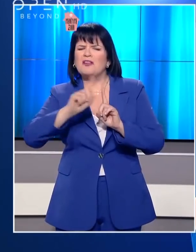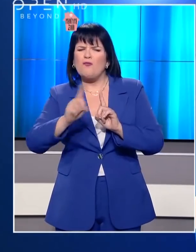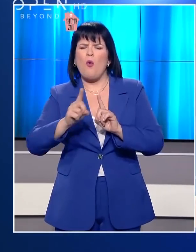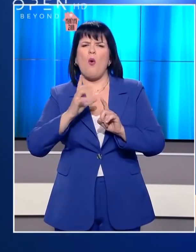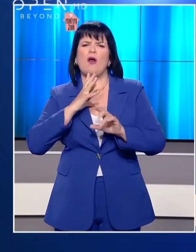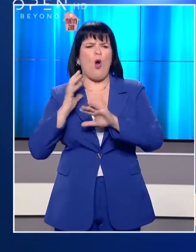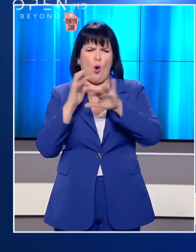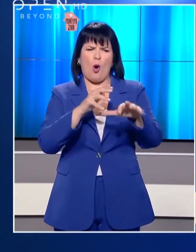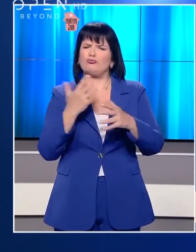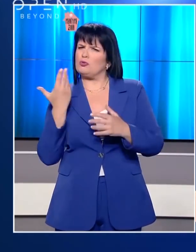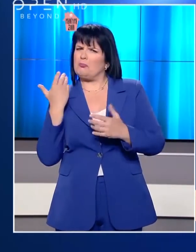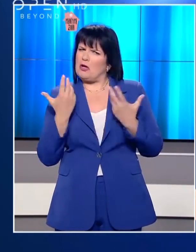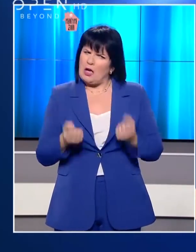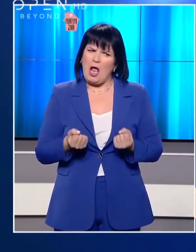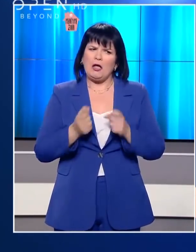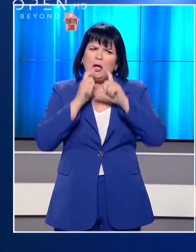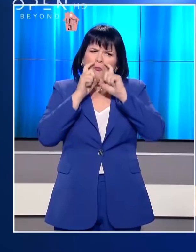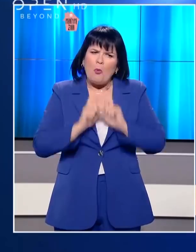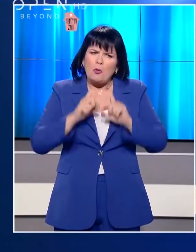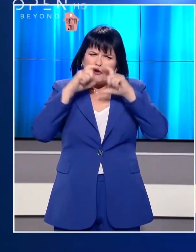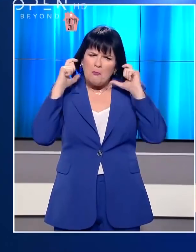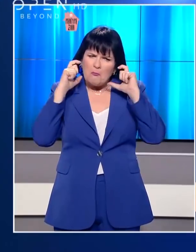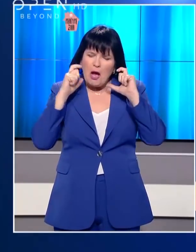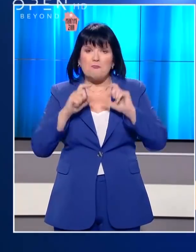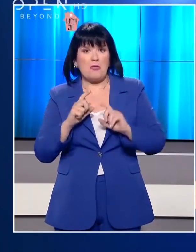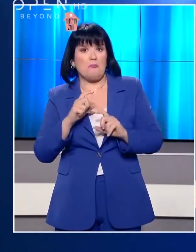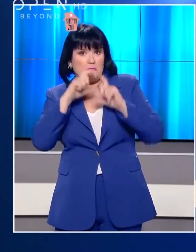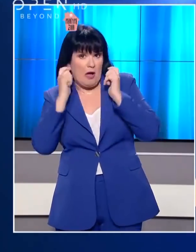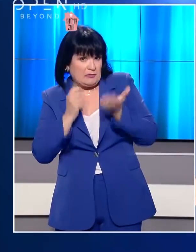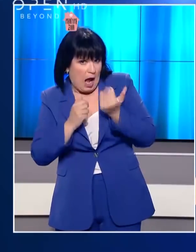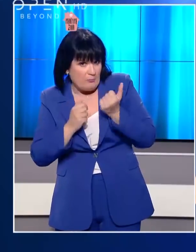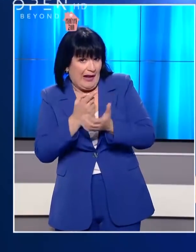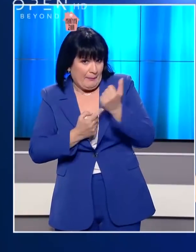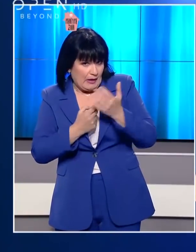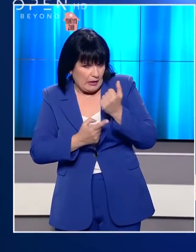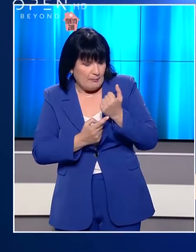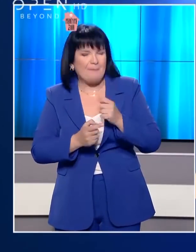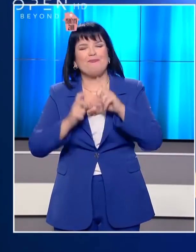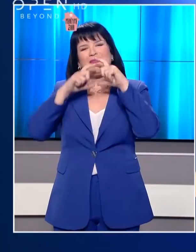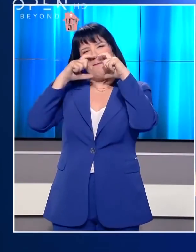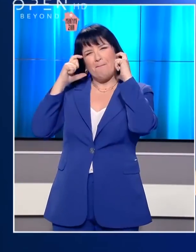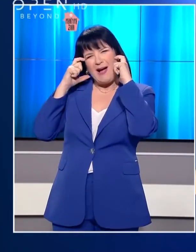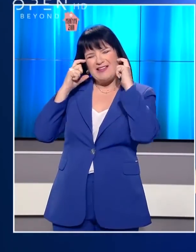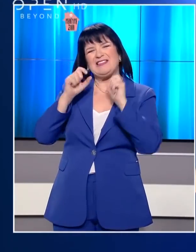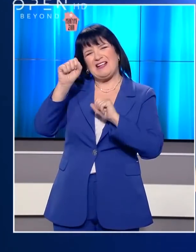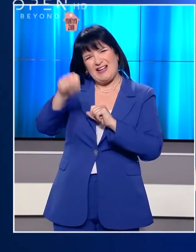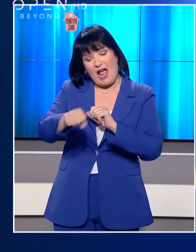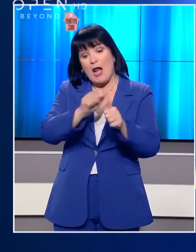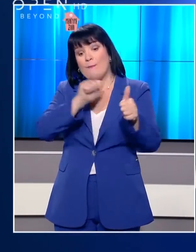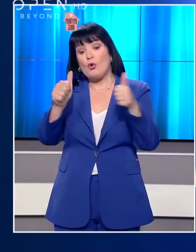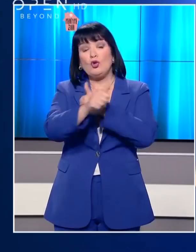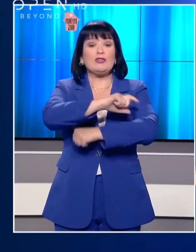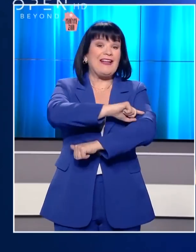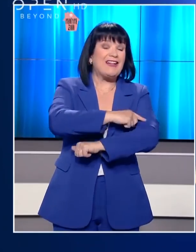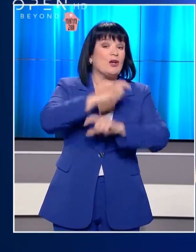μεταφοράς υπήρχε κόσμο. Δεν ήταν υποχρεωτική η χρήση της μάσκας. Μήπως δεν είχαμε μάσκες. Υπήρχαν μάσκες. Υπήρχε προτεραιότητα για